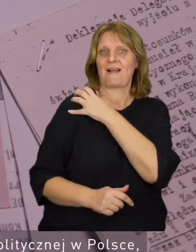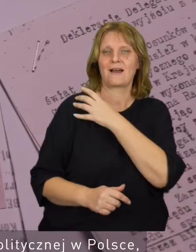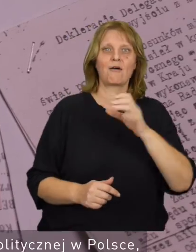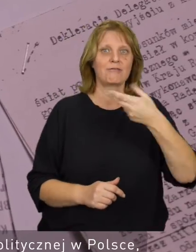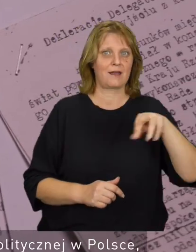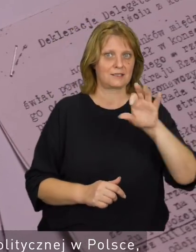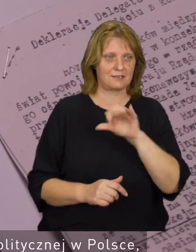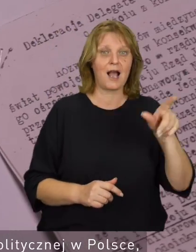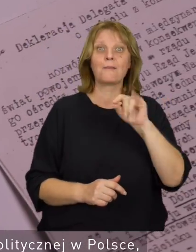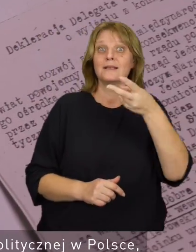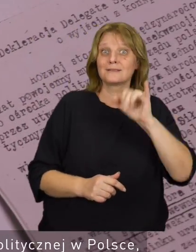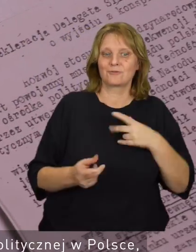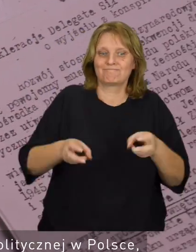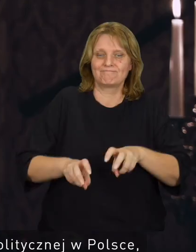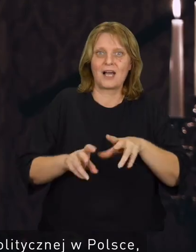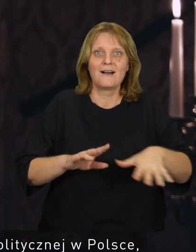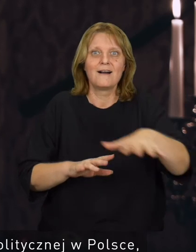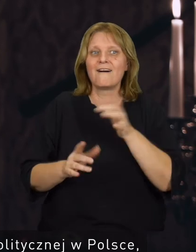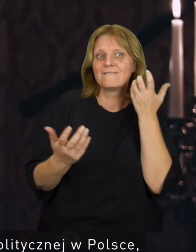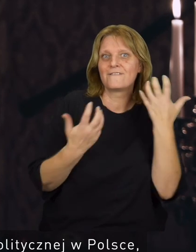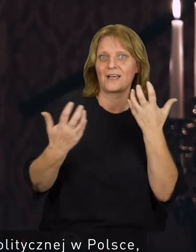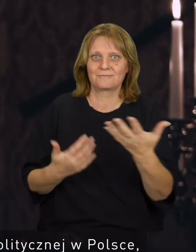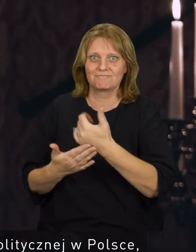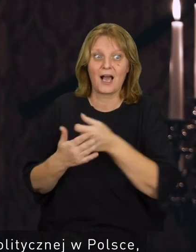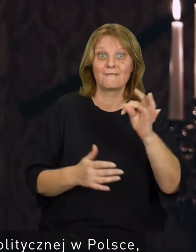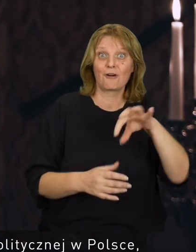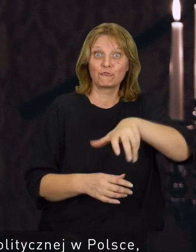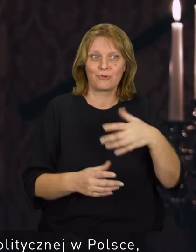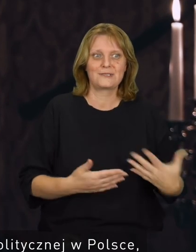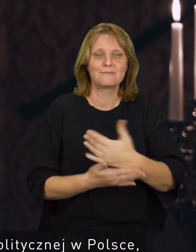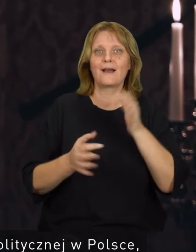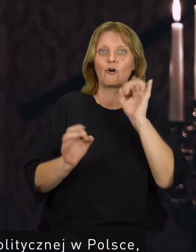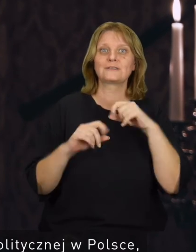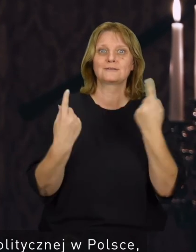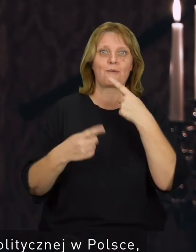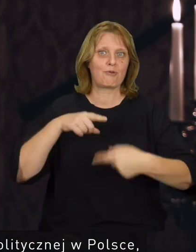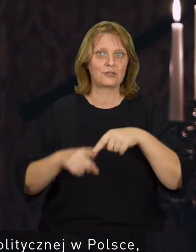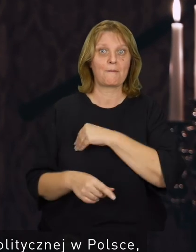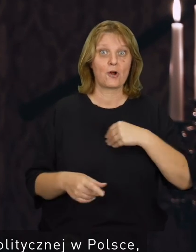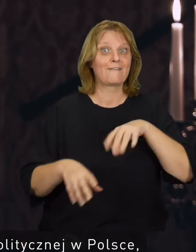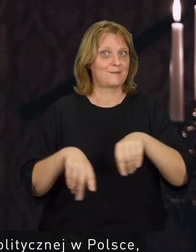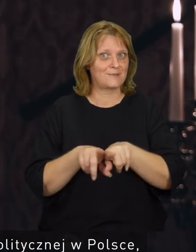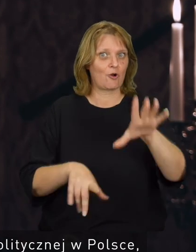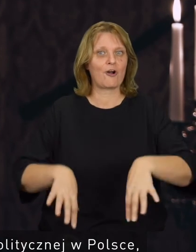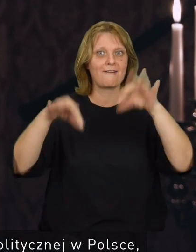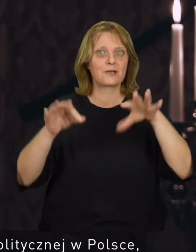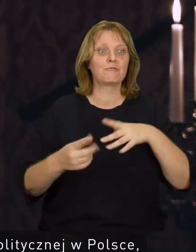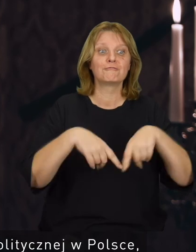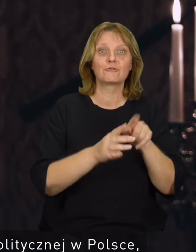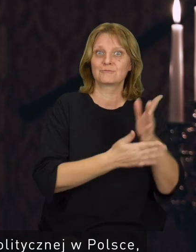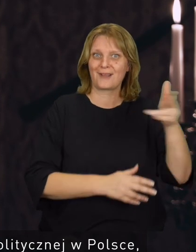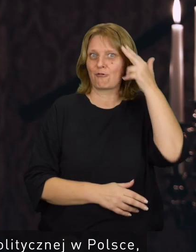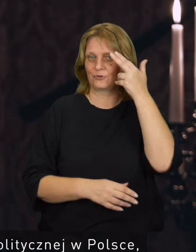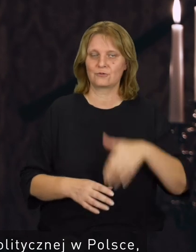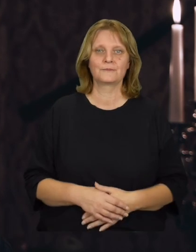Pilecki tworzył sieć wywiadowczą w kraju, a jego grupa zbierała informacje o sytuacji politycznej w Polsce, w tym również o referendum przeprowadzonym przez